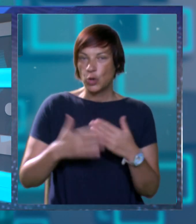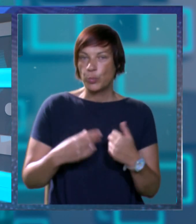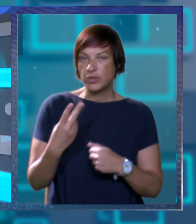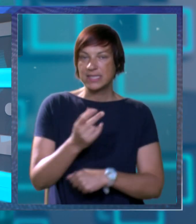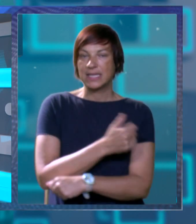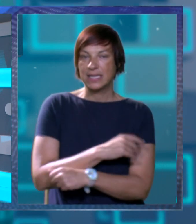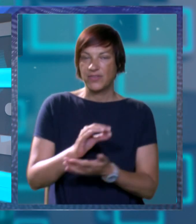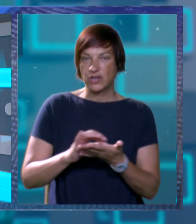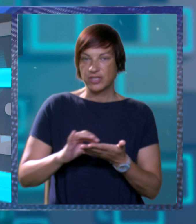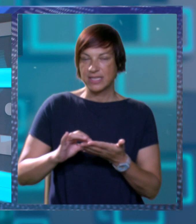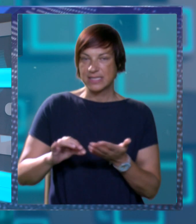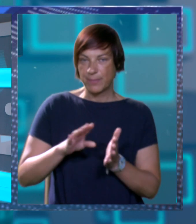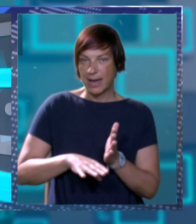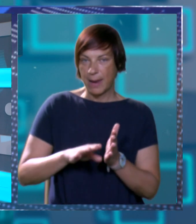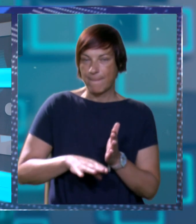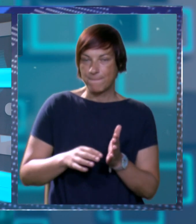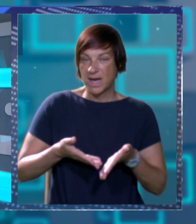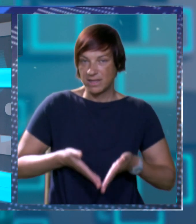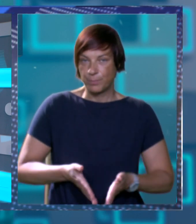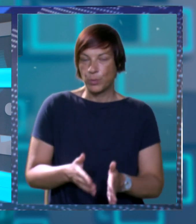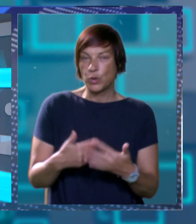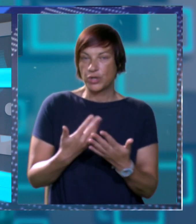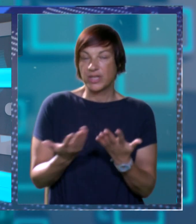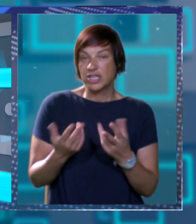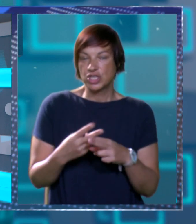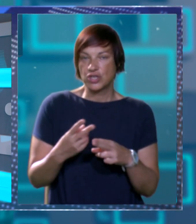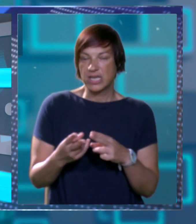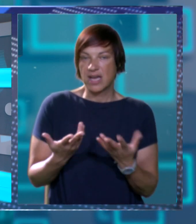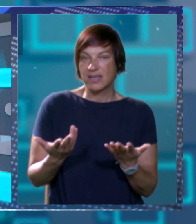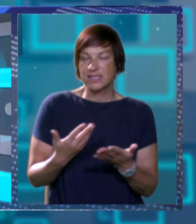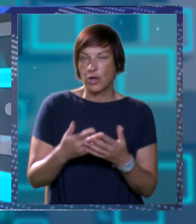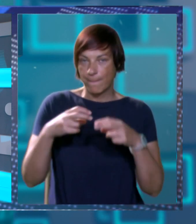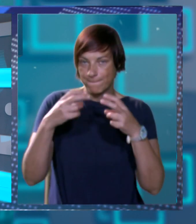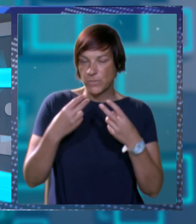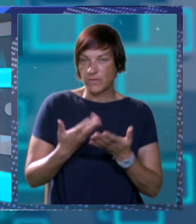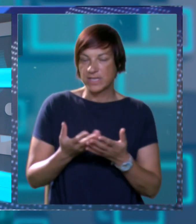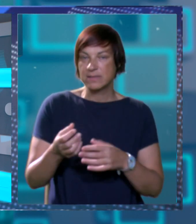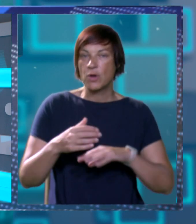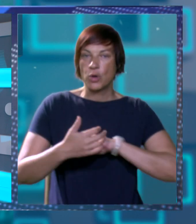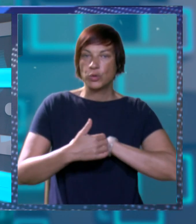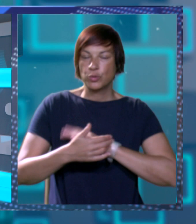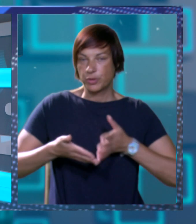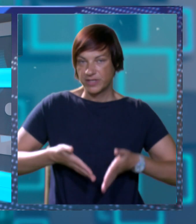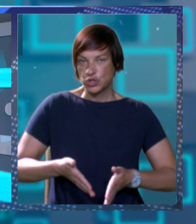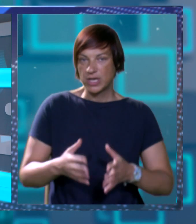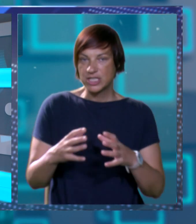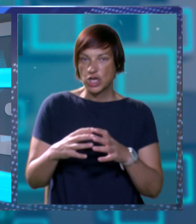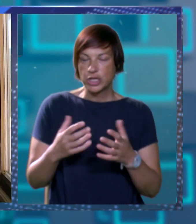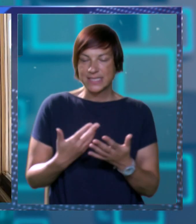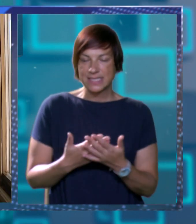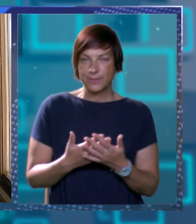posljednje dvije godine zabilježen je značajan pad poroda a što je uzrok takvom rezultatu provjerili smo u Dubrovačkoj rađavnici.